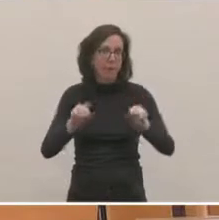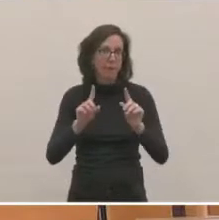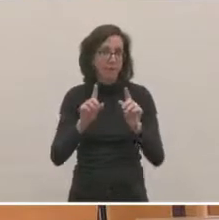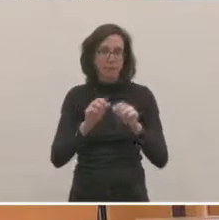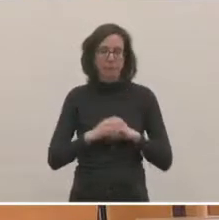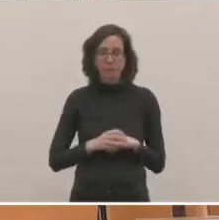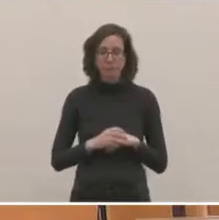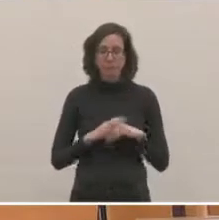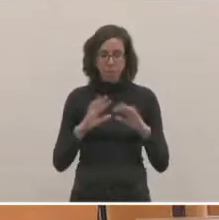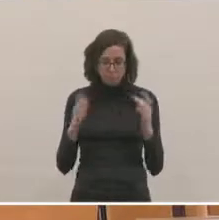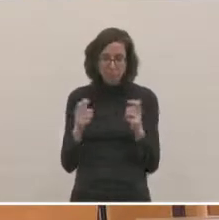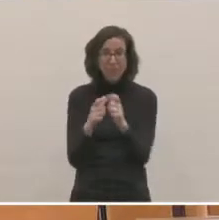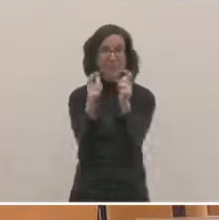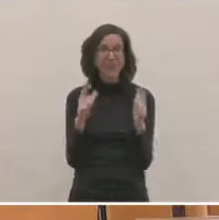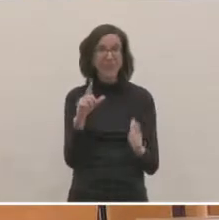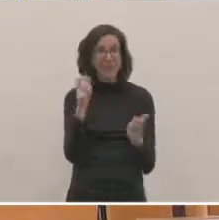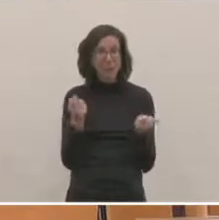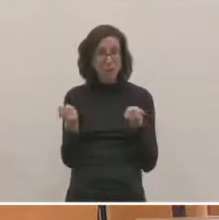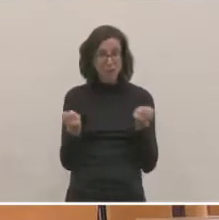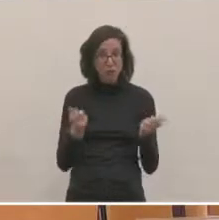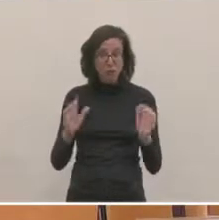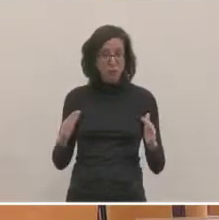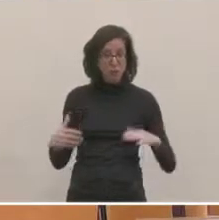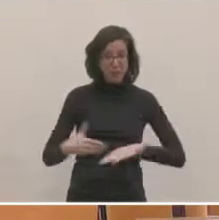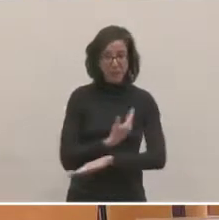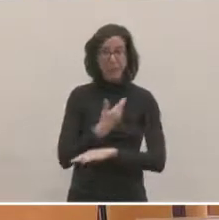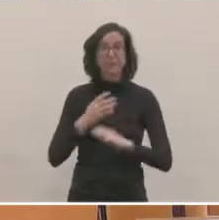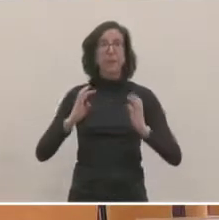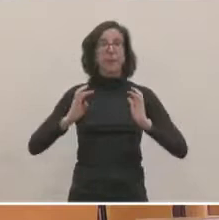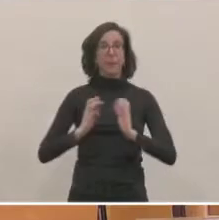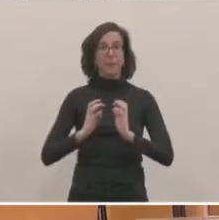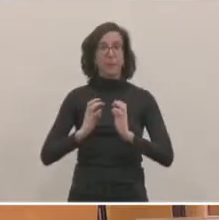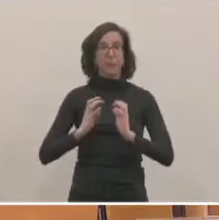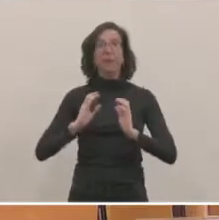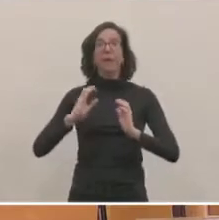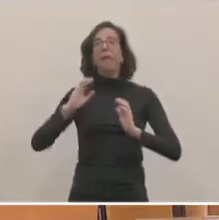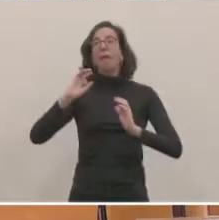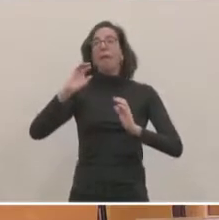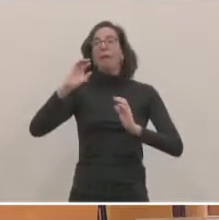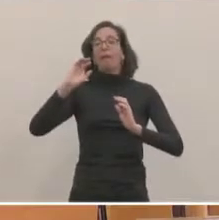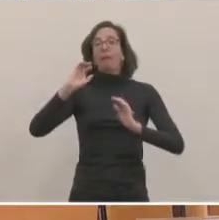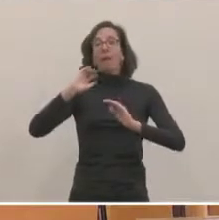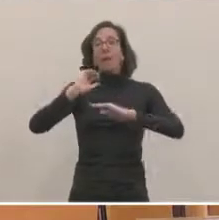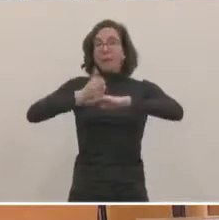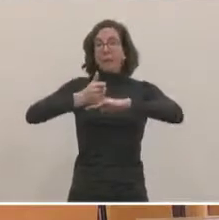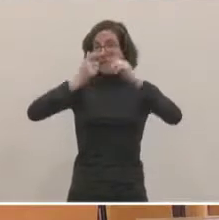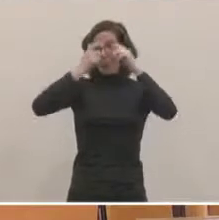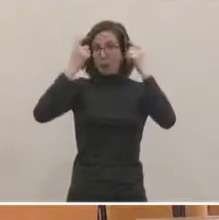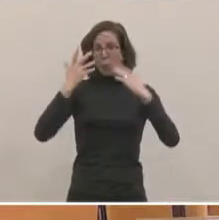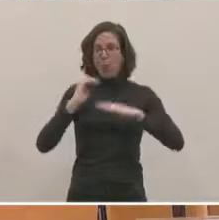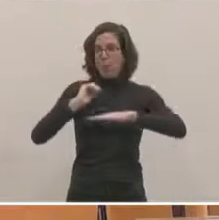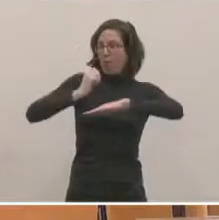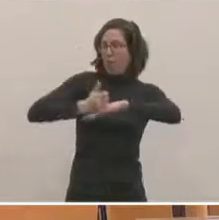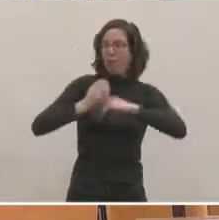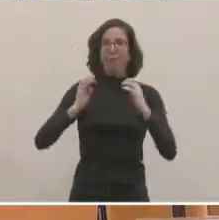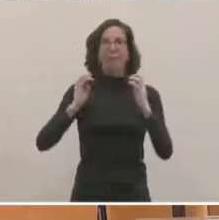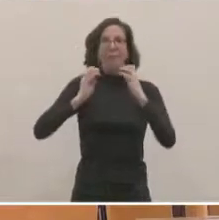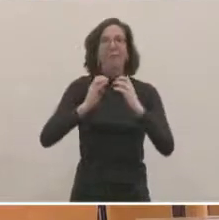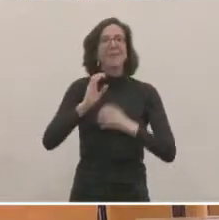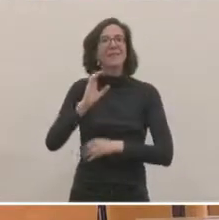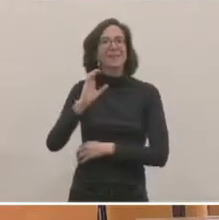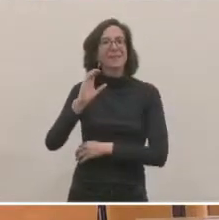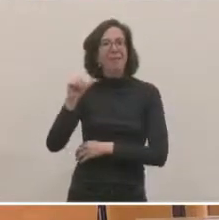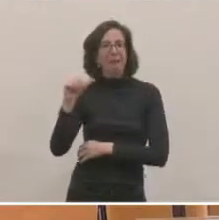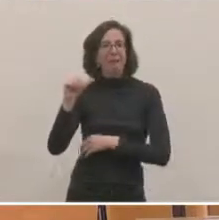dirigées par des conseils d'administration dans lesquels la loi, disons, nous permet d'y introduire non seulement les